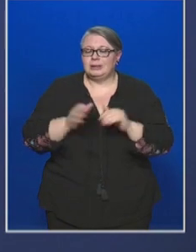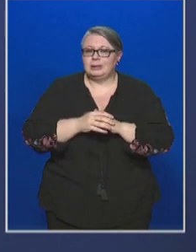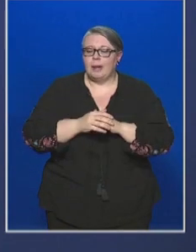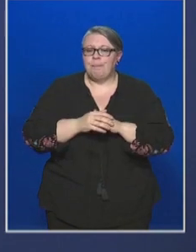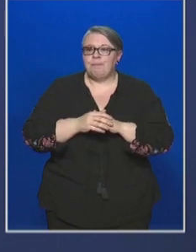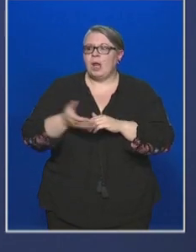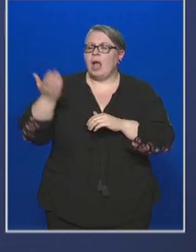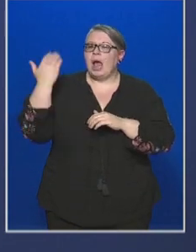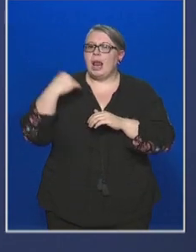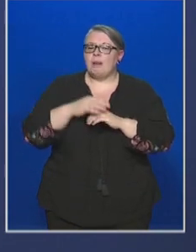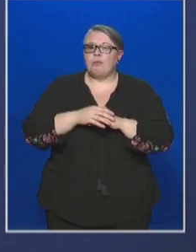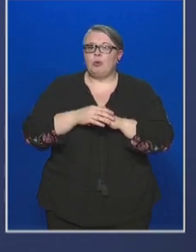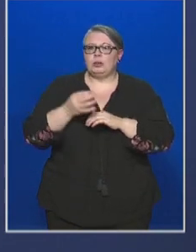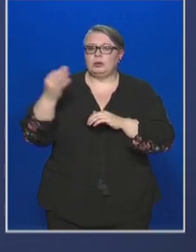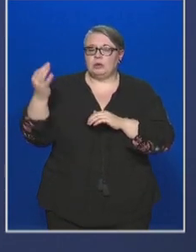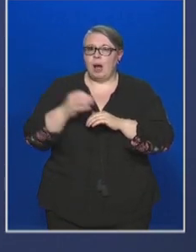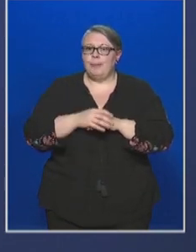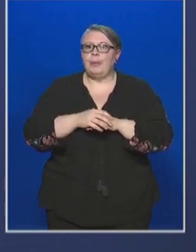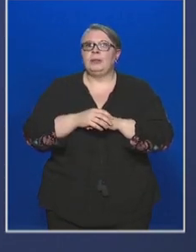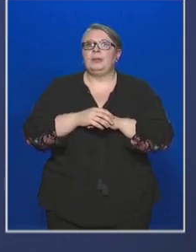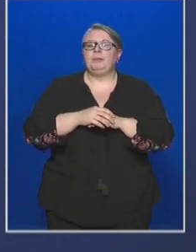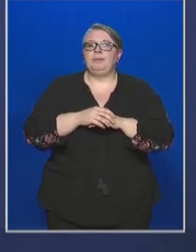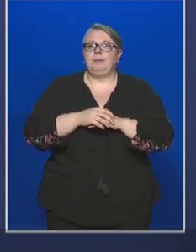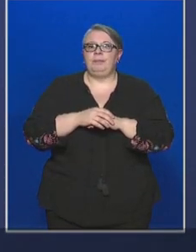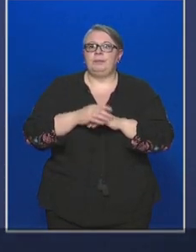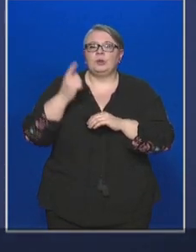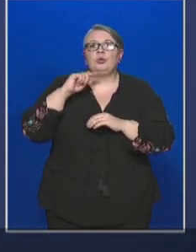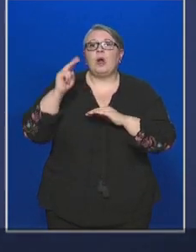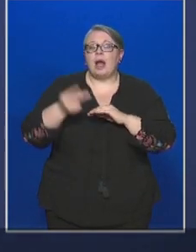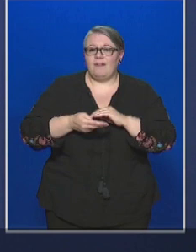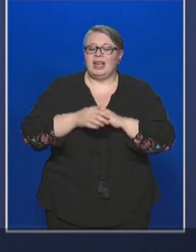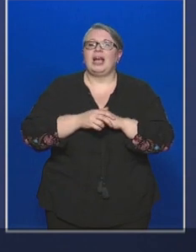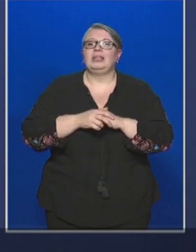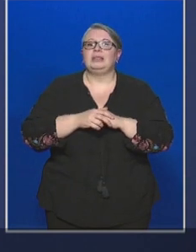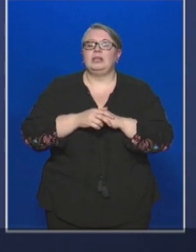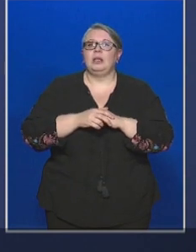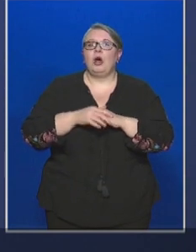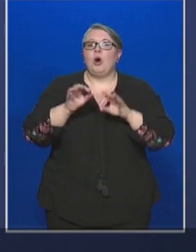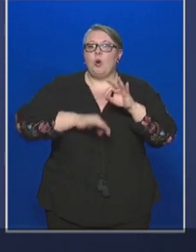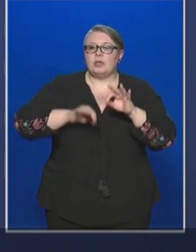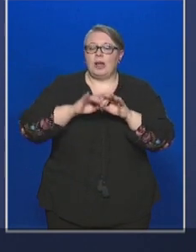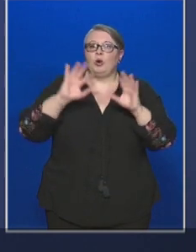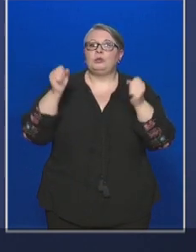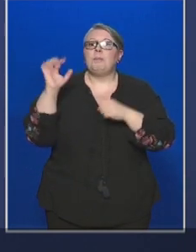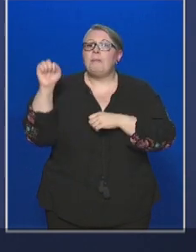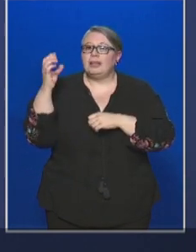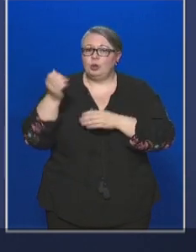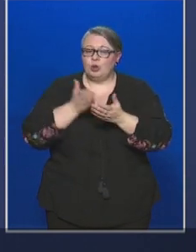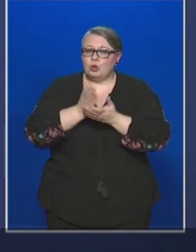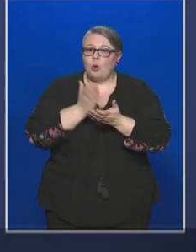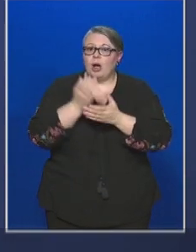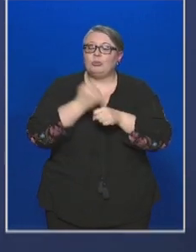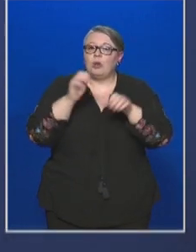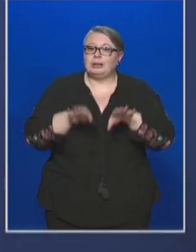Az elmúlt napon el tudta végezni az országos mentőszolgálat